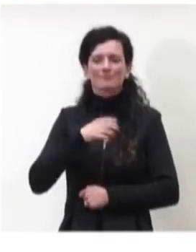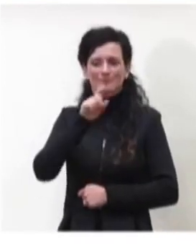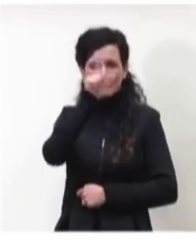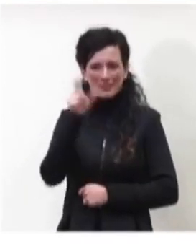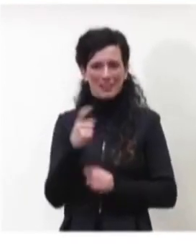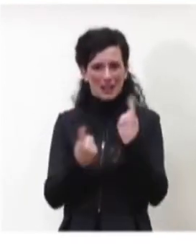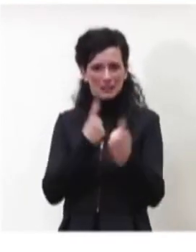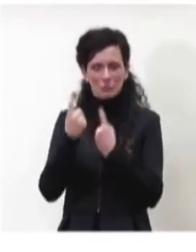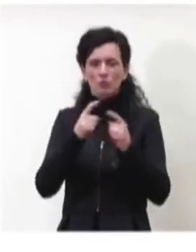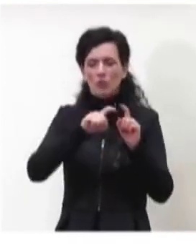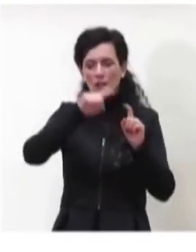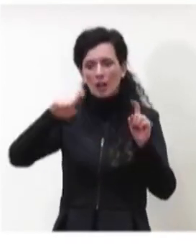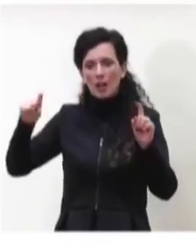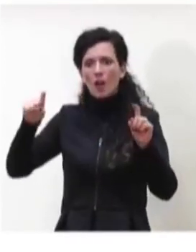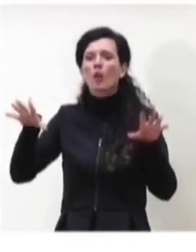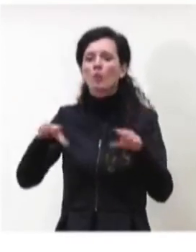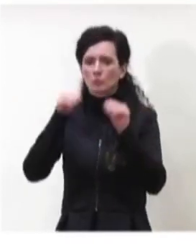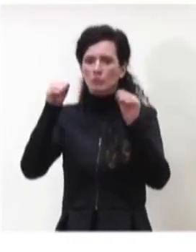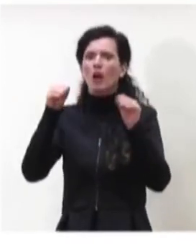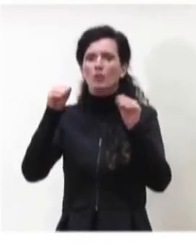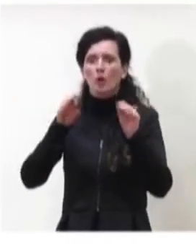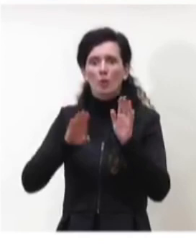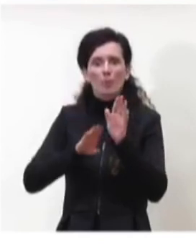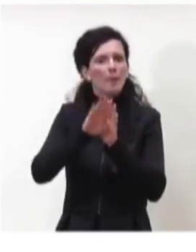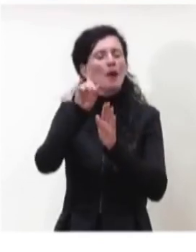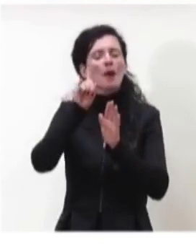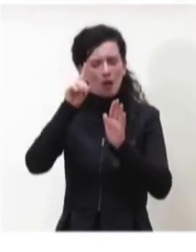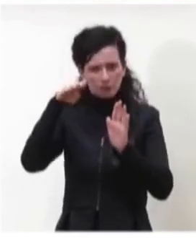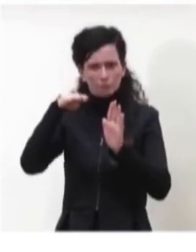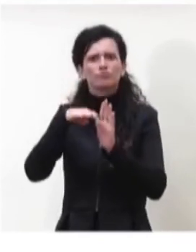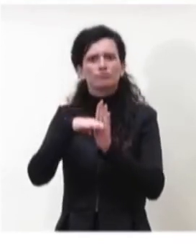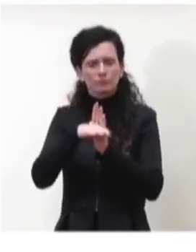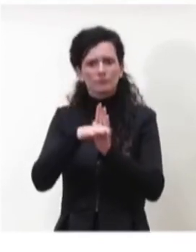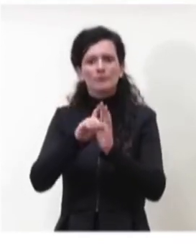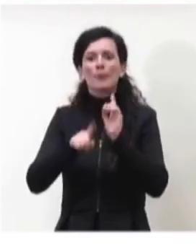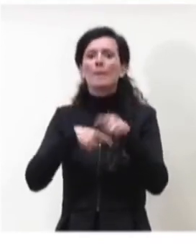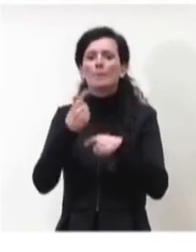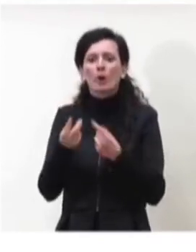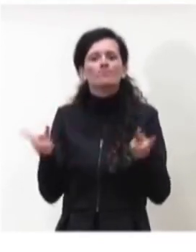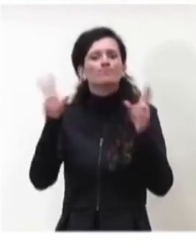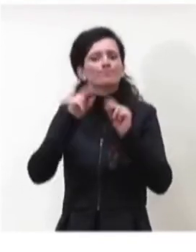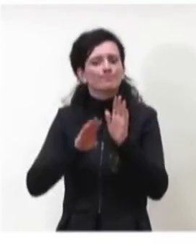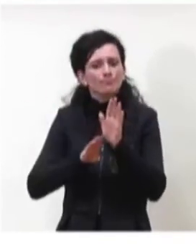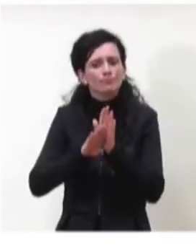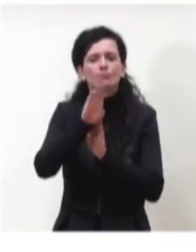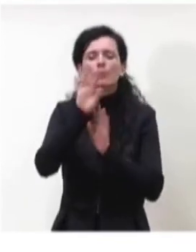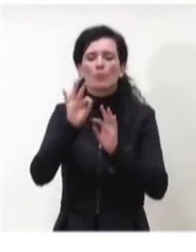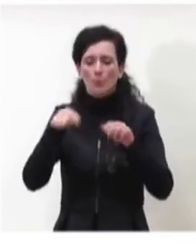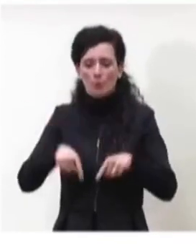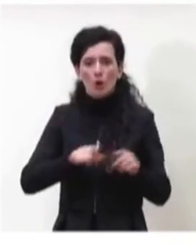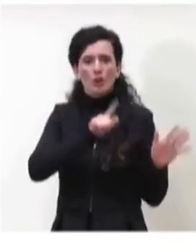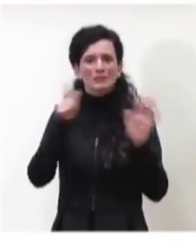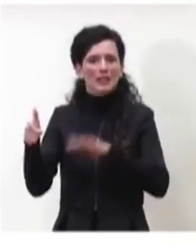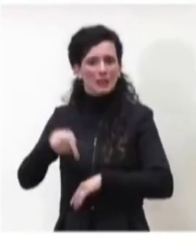e poi oggi vedremo i dati, ha avuto una controtendenza a partire da questa settimana.